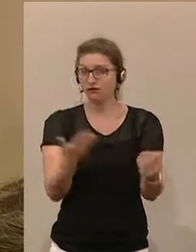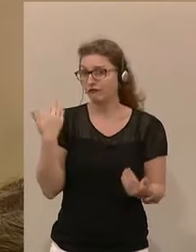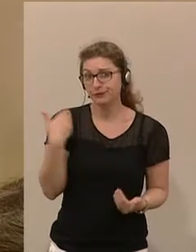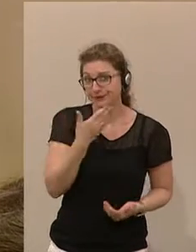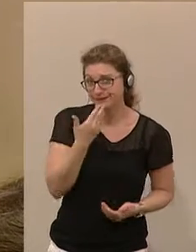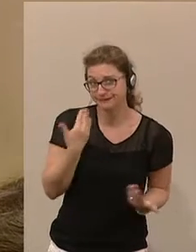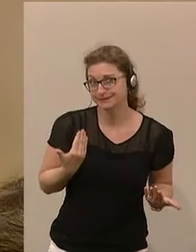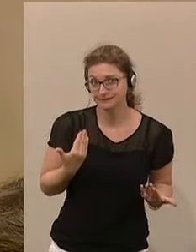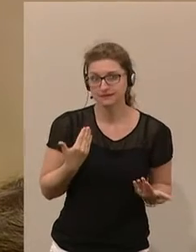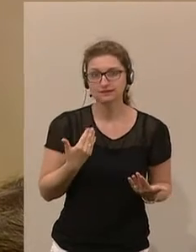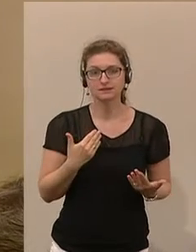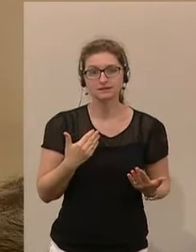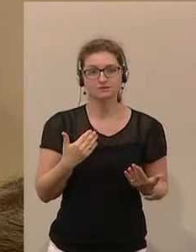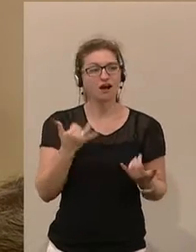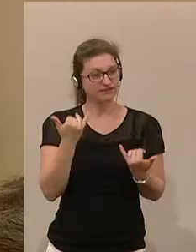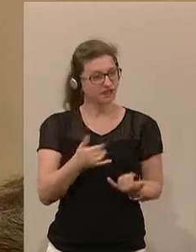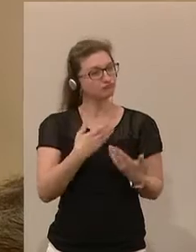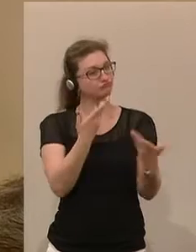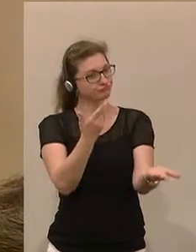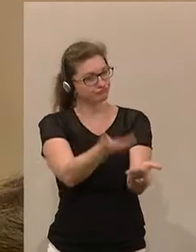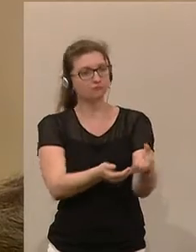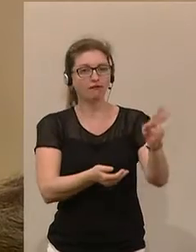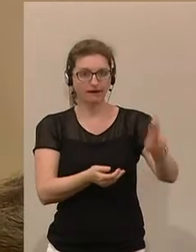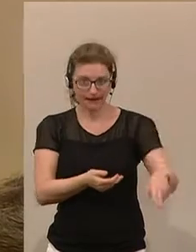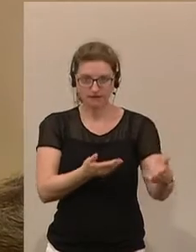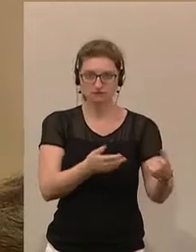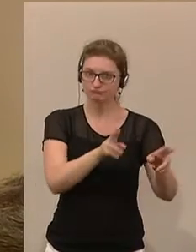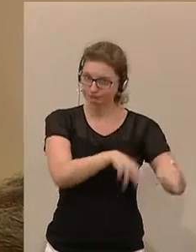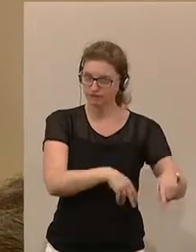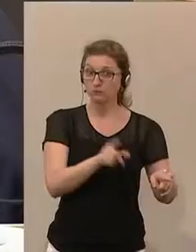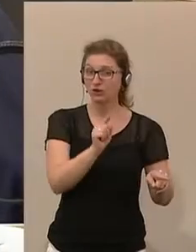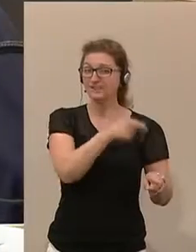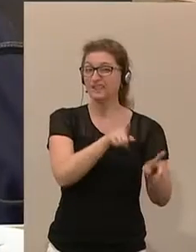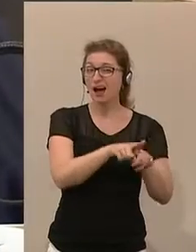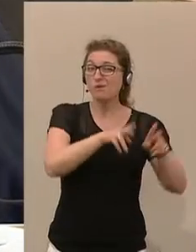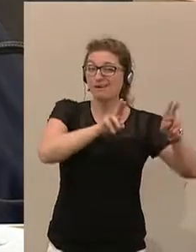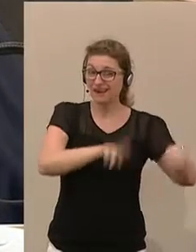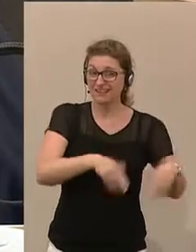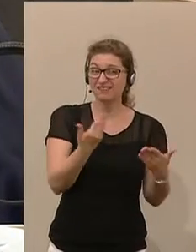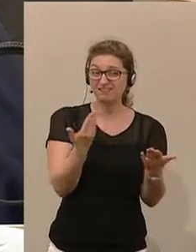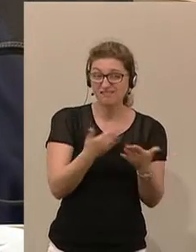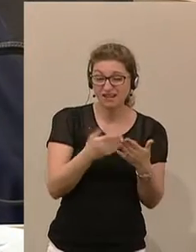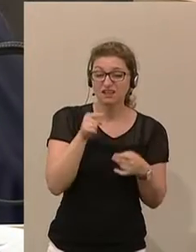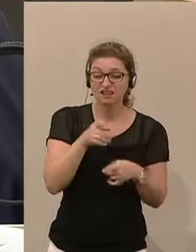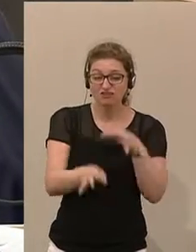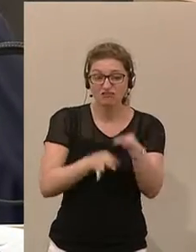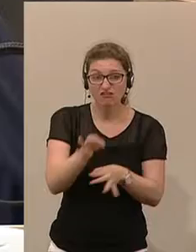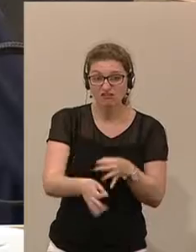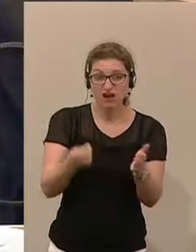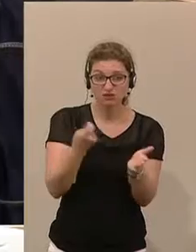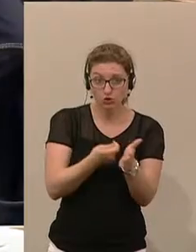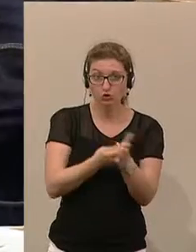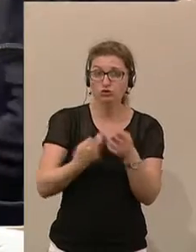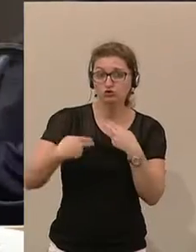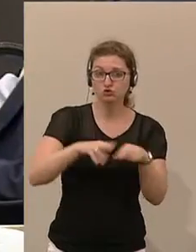wäre, dann hat sie auch das Recht, die Kosten in diesem Verfahren zu